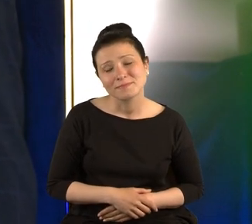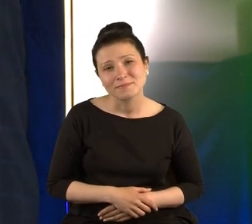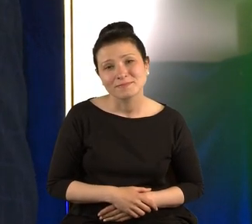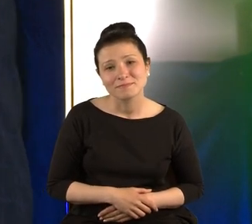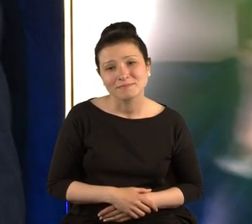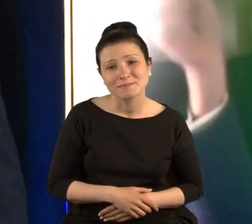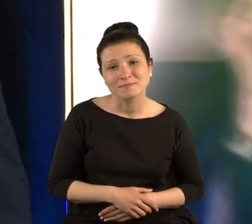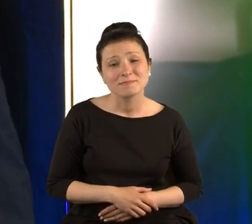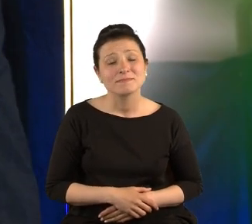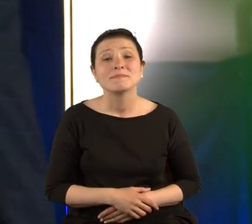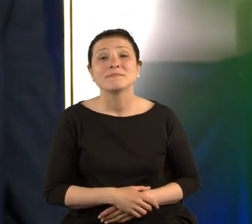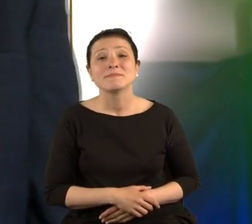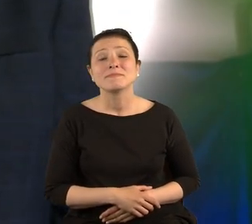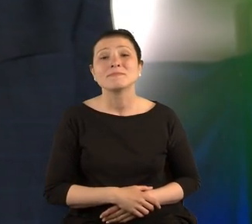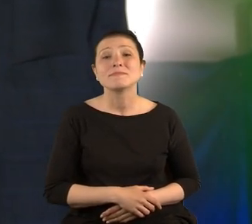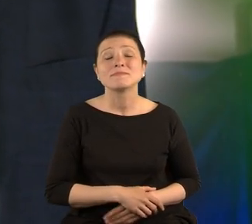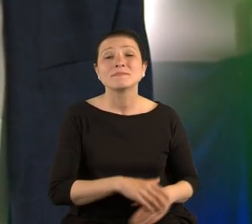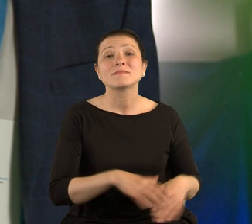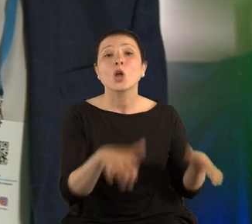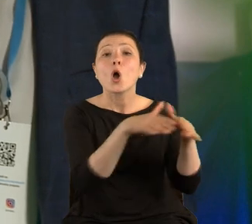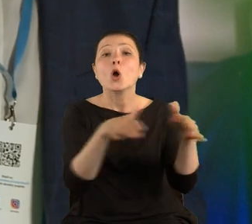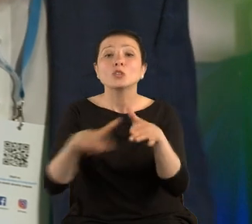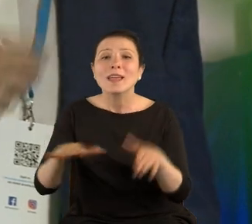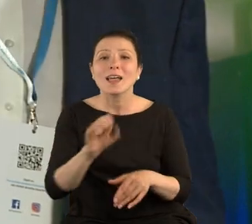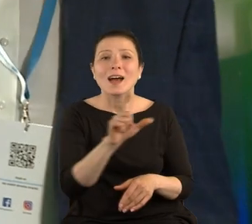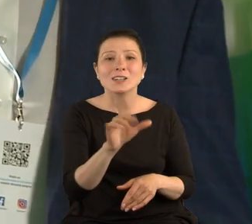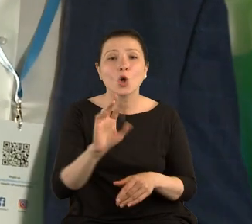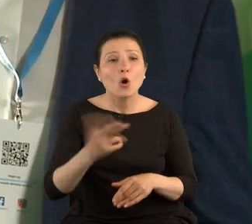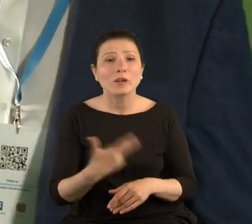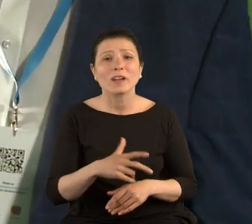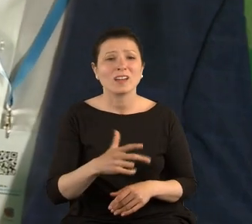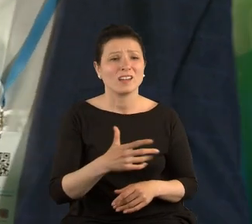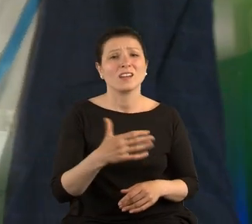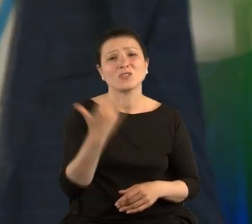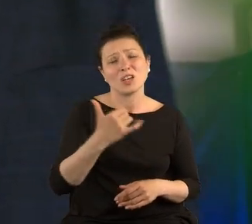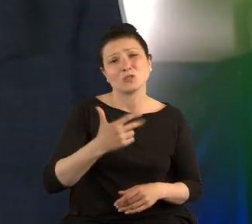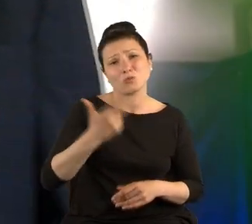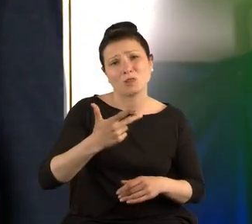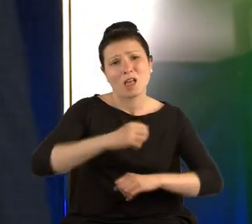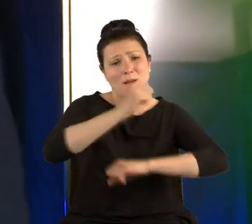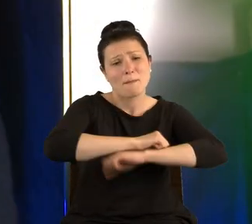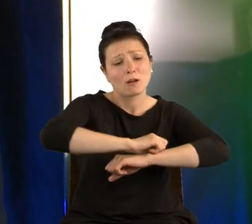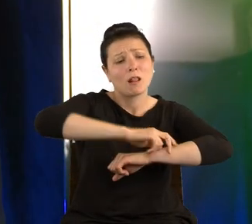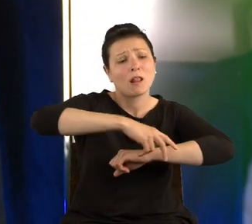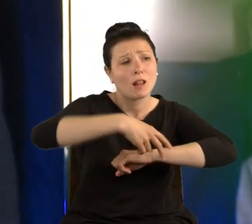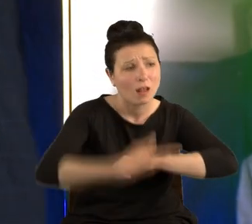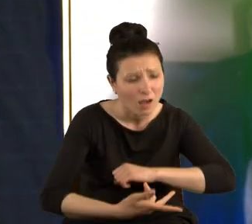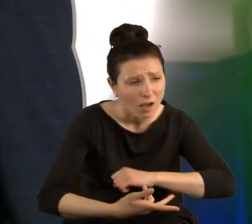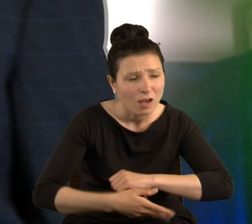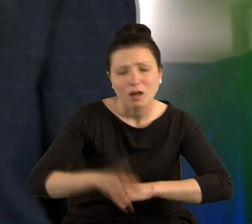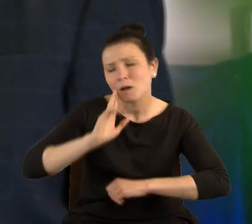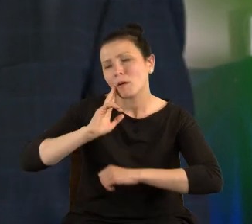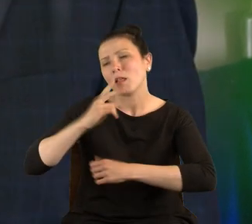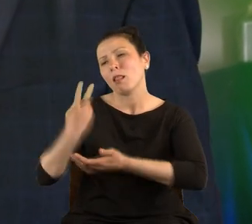Na osiedlu Azory trzyletnie dziecko wypadło z okna, a matka leżała